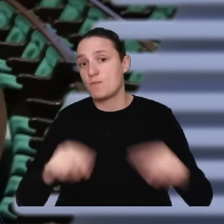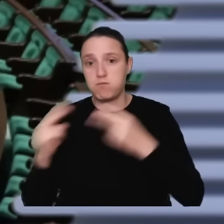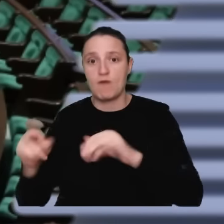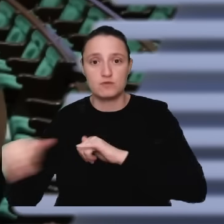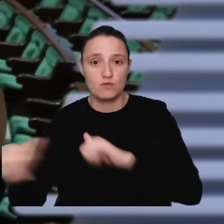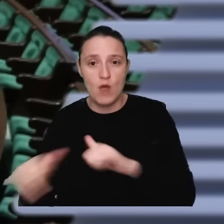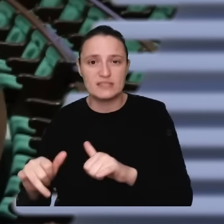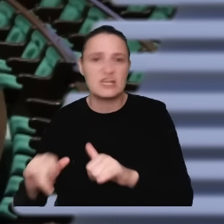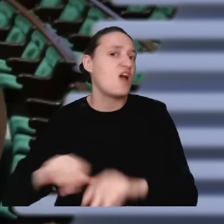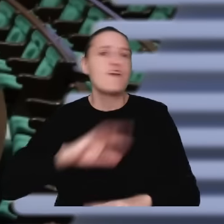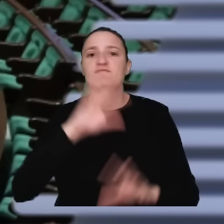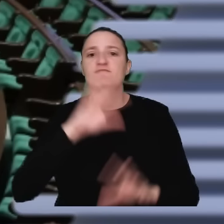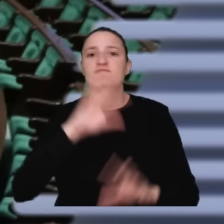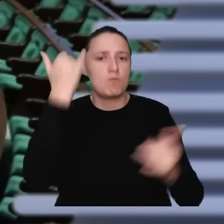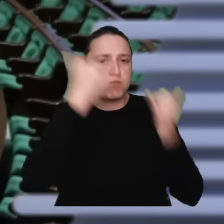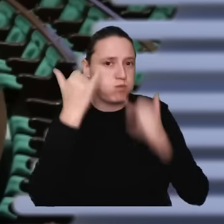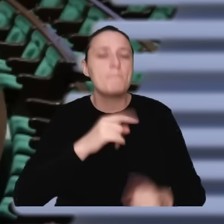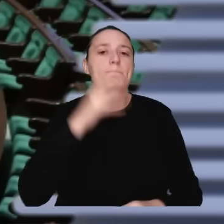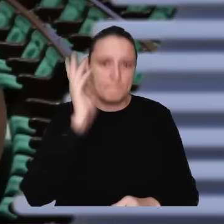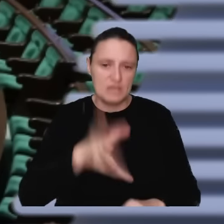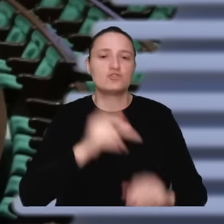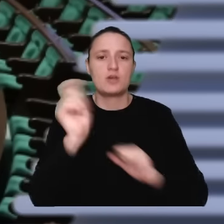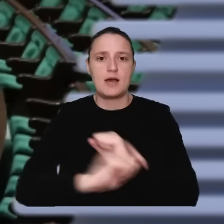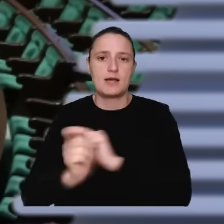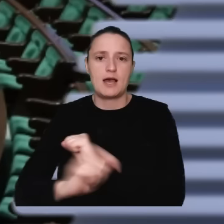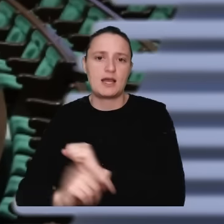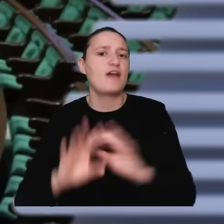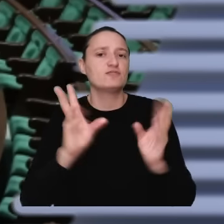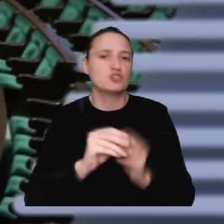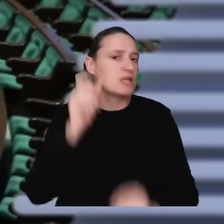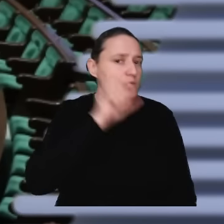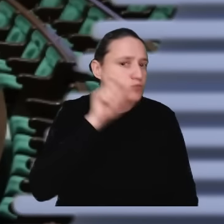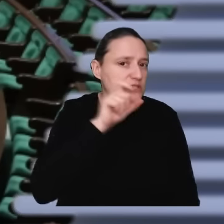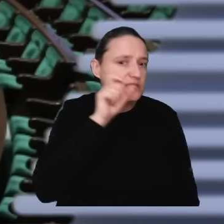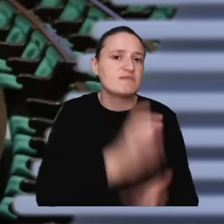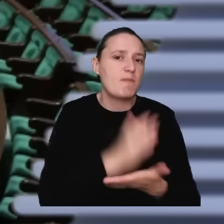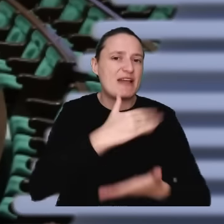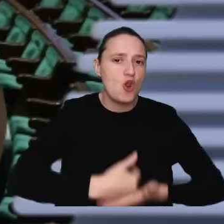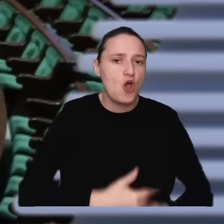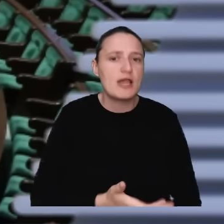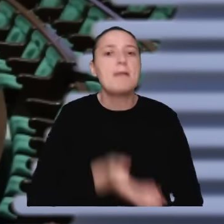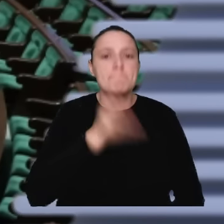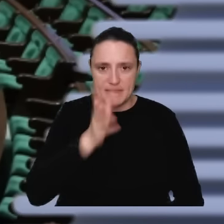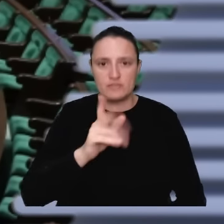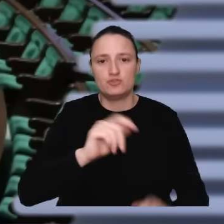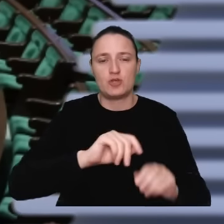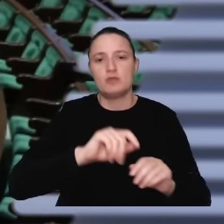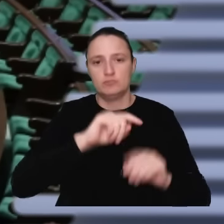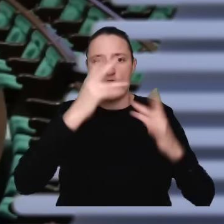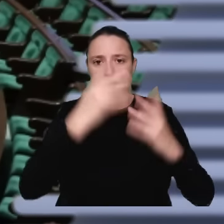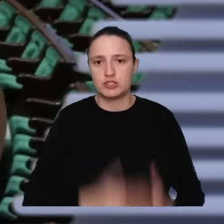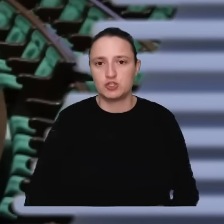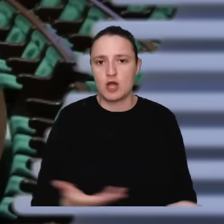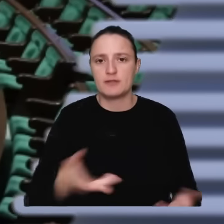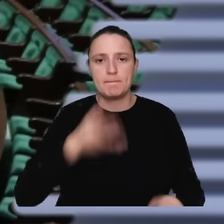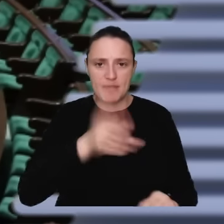wszelkie działania o charakterze przestępczym, wszelkie patologie zostaną rozliczone, bo dzisiaj wiele osób stawia ten zarzut,